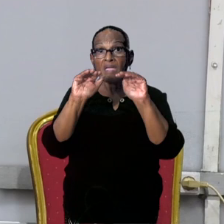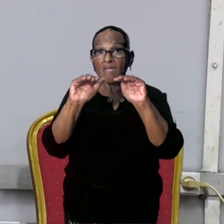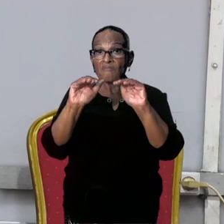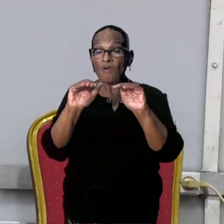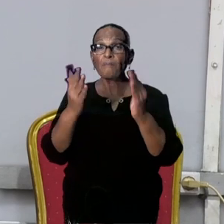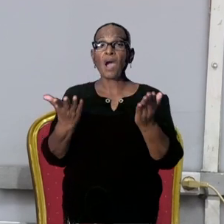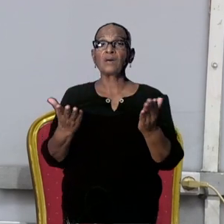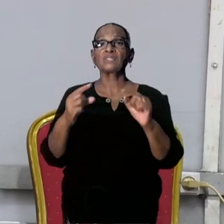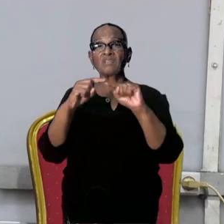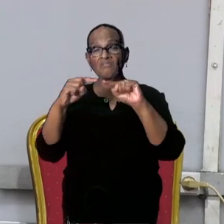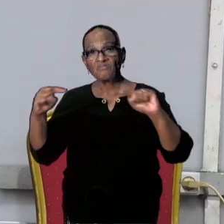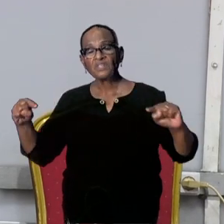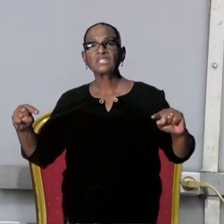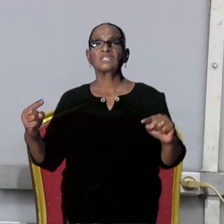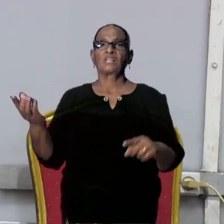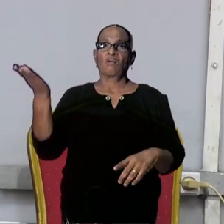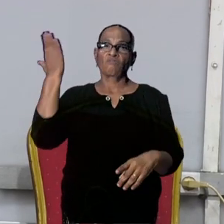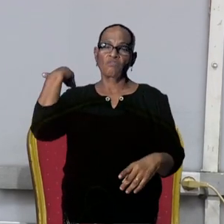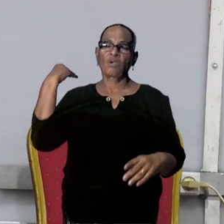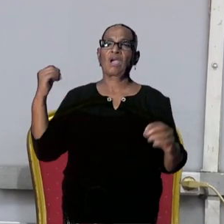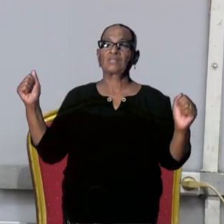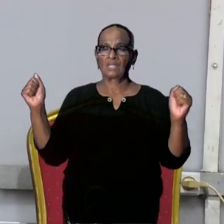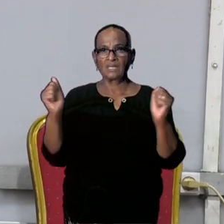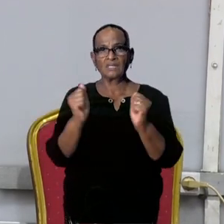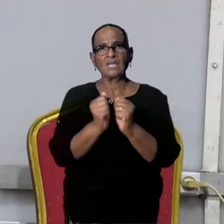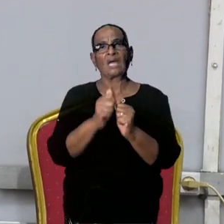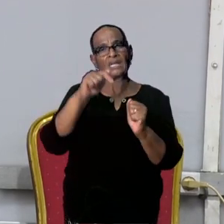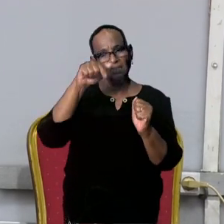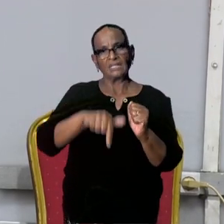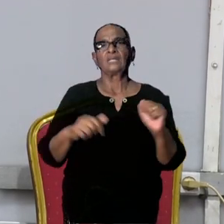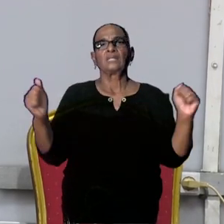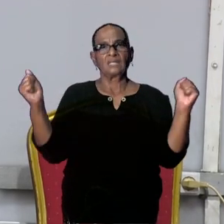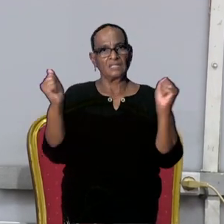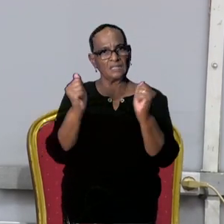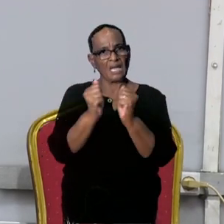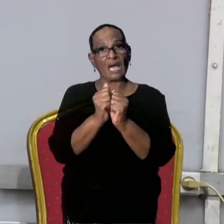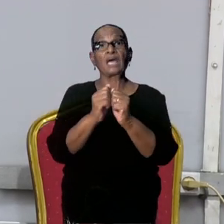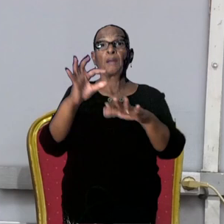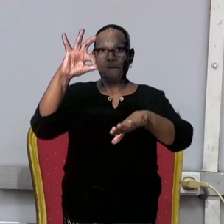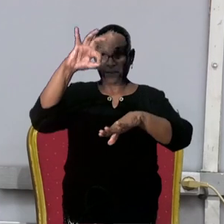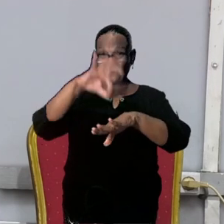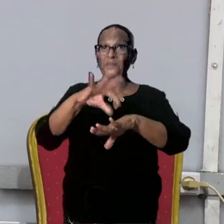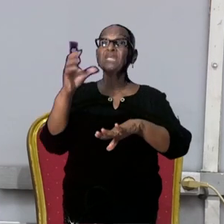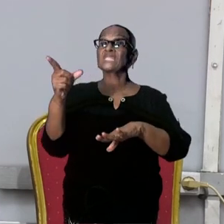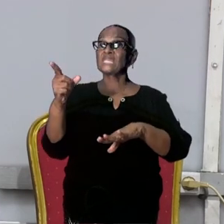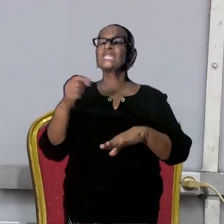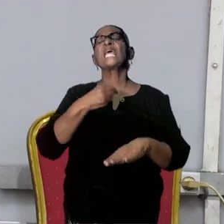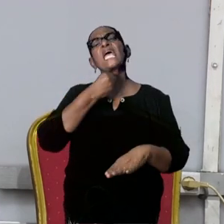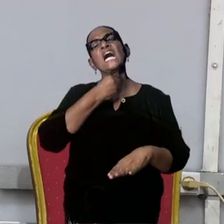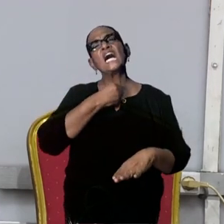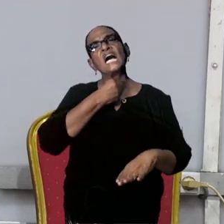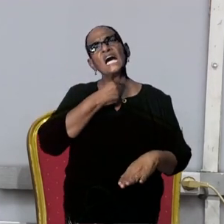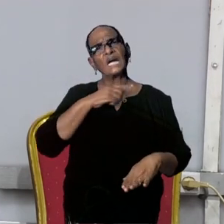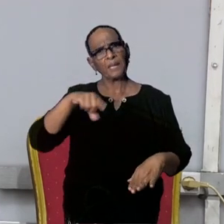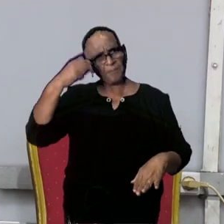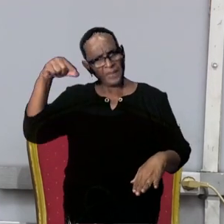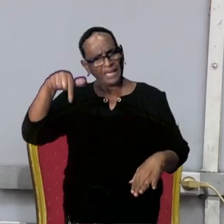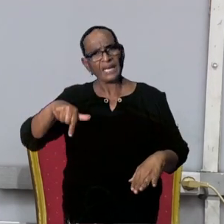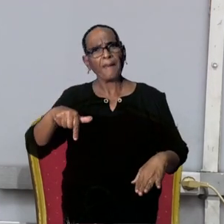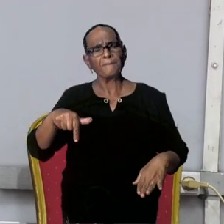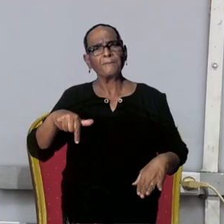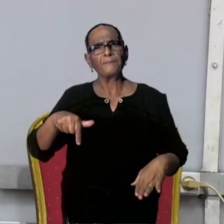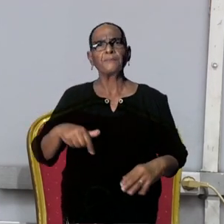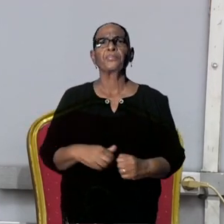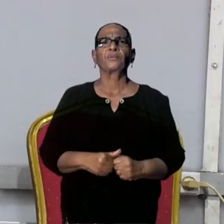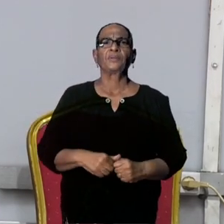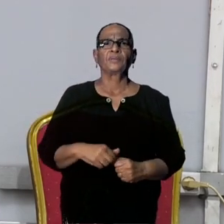een verschil te merken met voorgaande jaren en dit jaar voor wat betreft dingen, malaria en griepgevallen? En dan heb